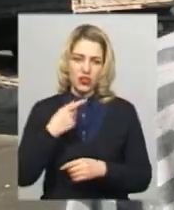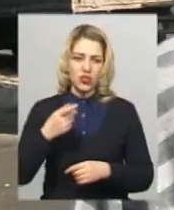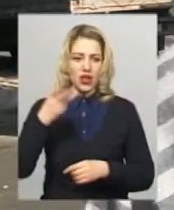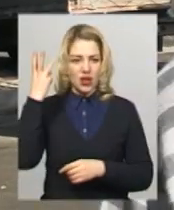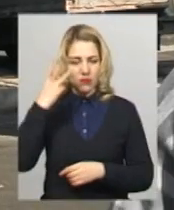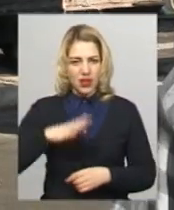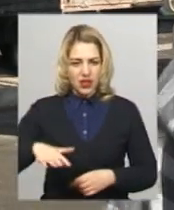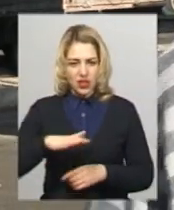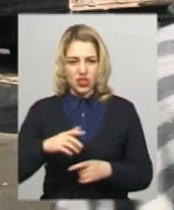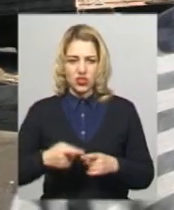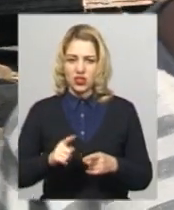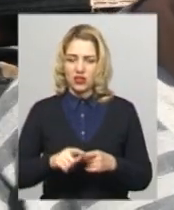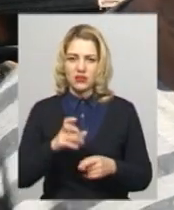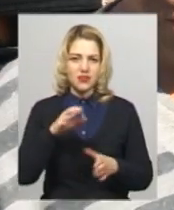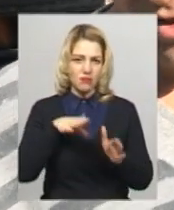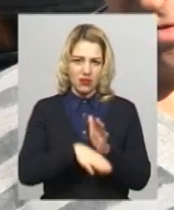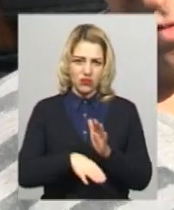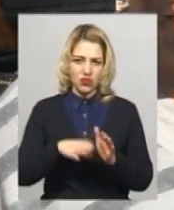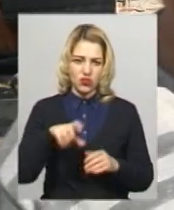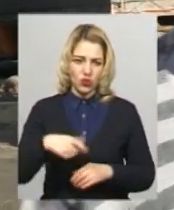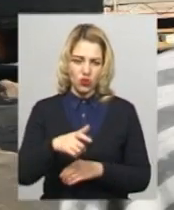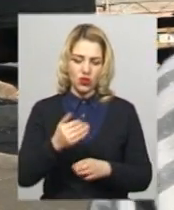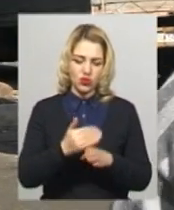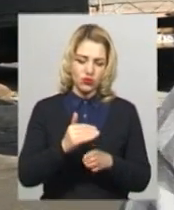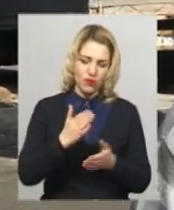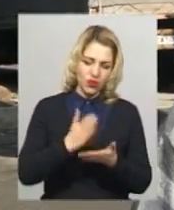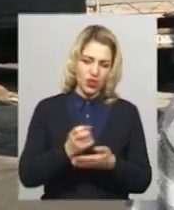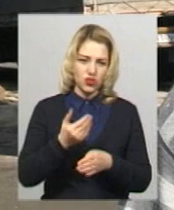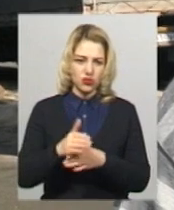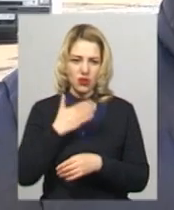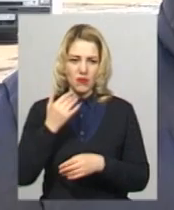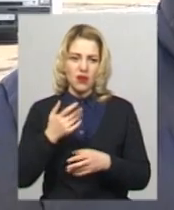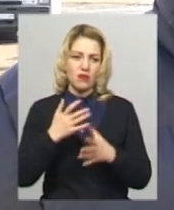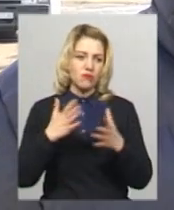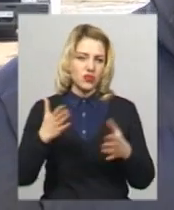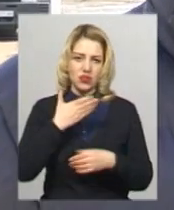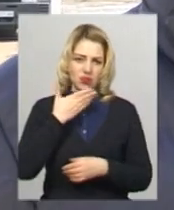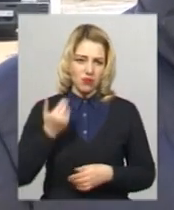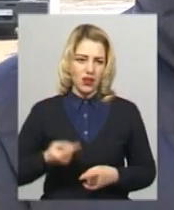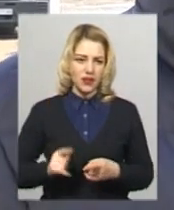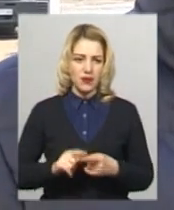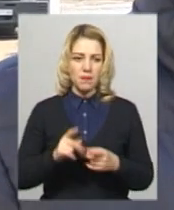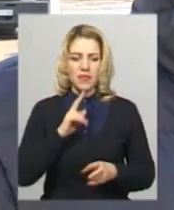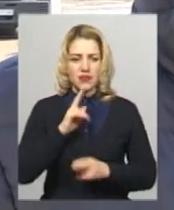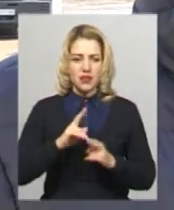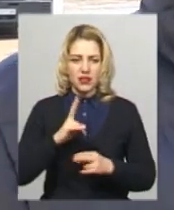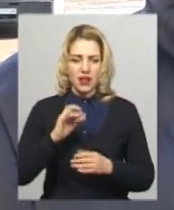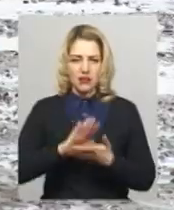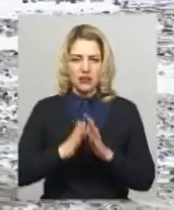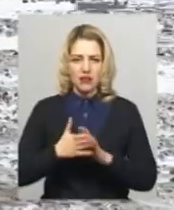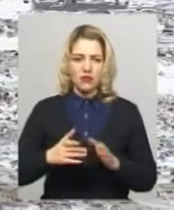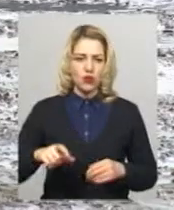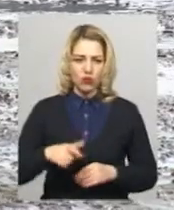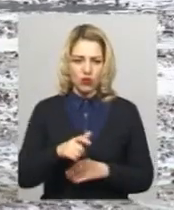Частково є, частково немає. Основна маса – 70% доріг немає. Нарікає на стан доріг і водій Део Ланос –